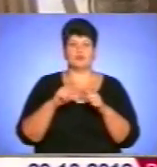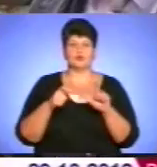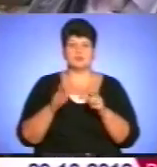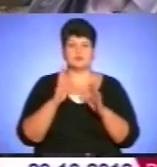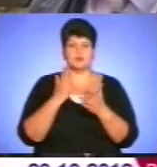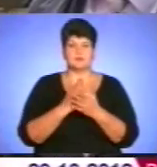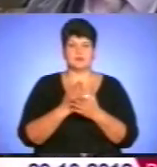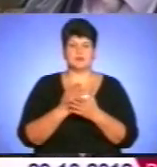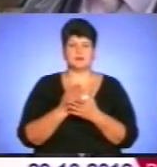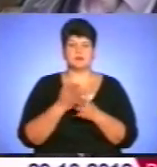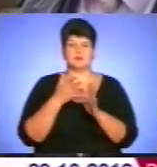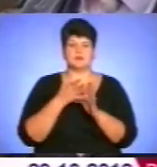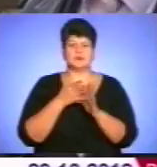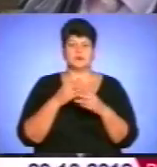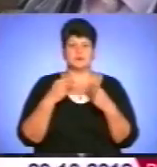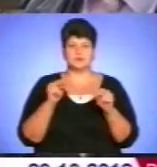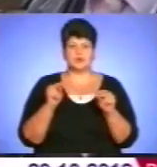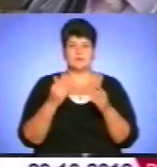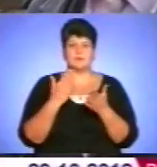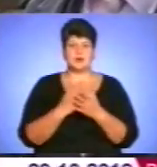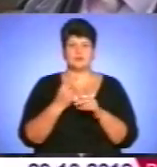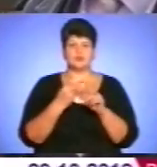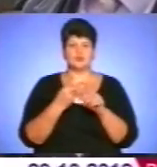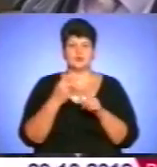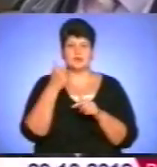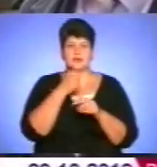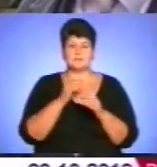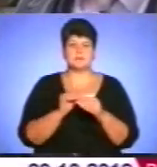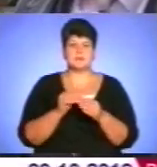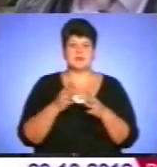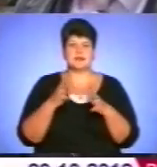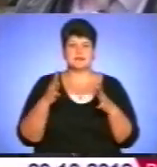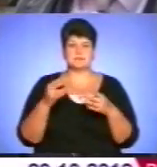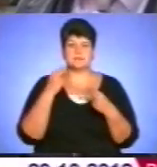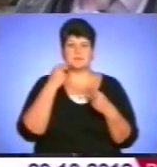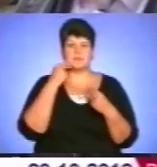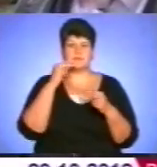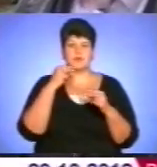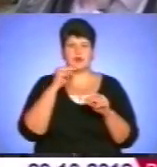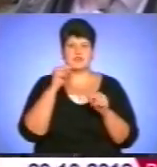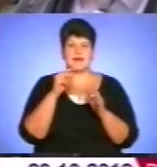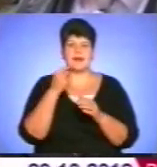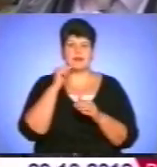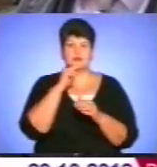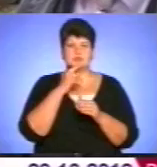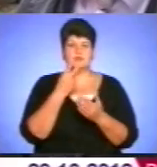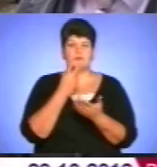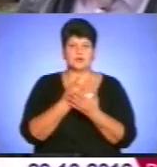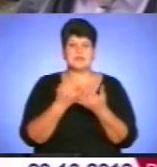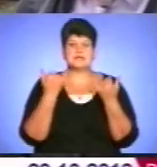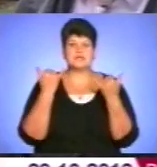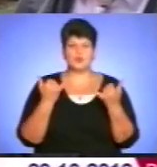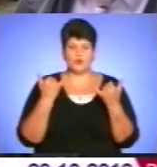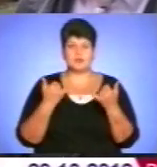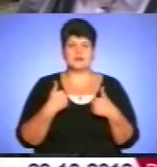Сьогодні ми маємо другий рік підряд зростання економічних показників. І на сьогодні я